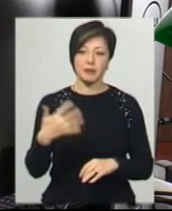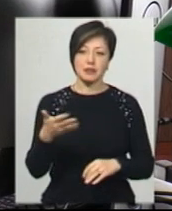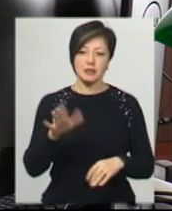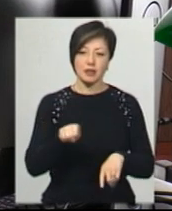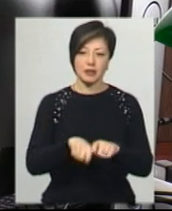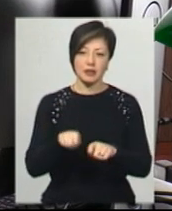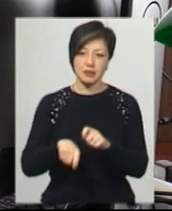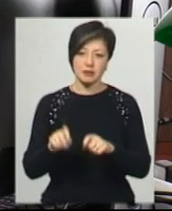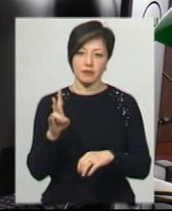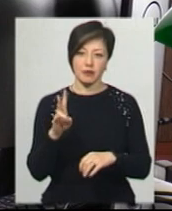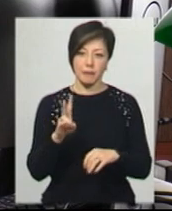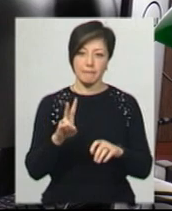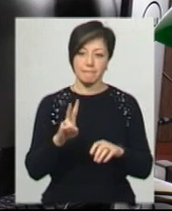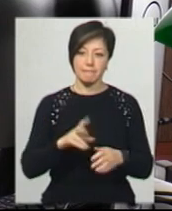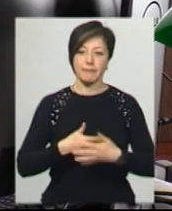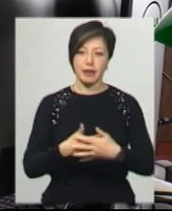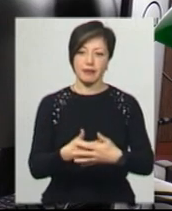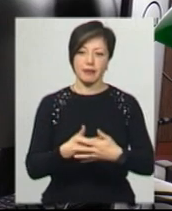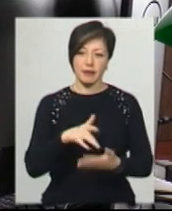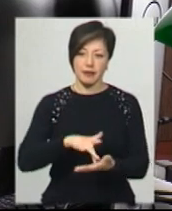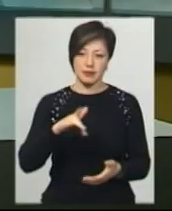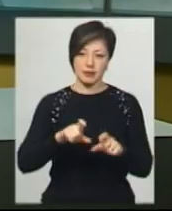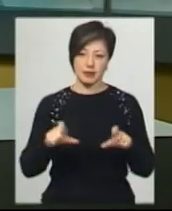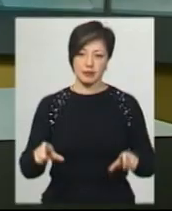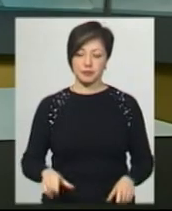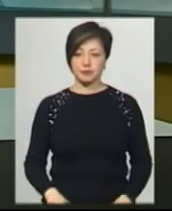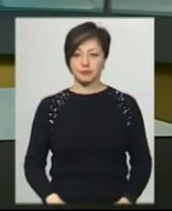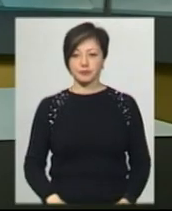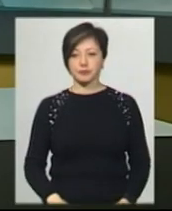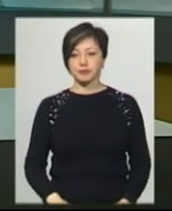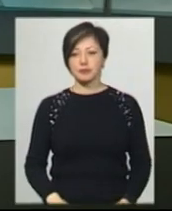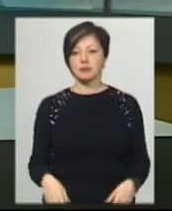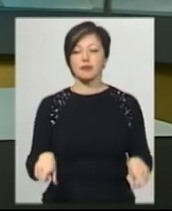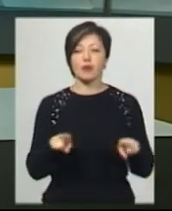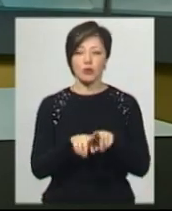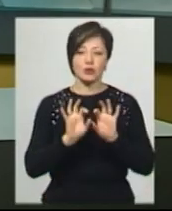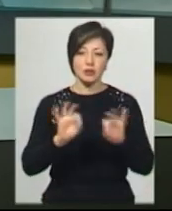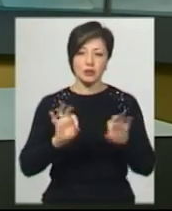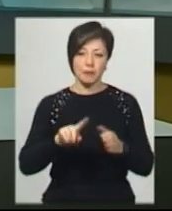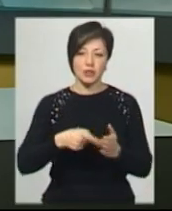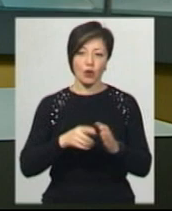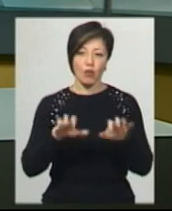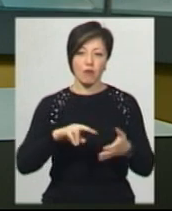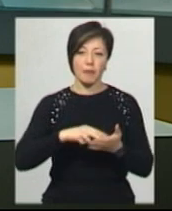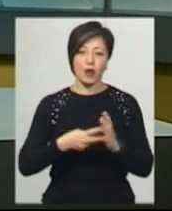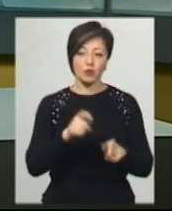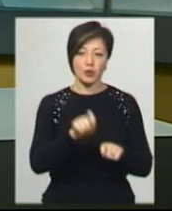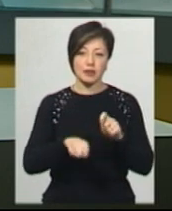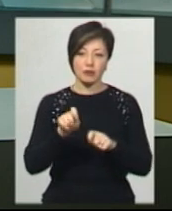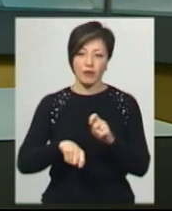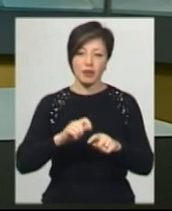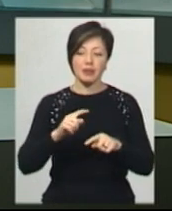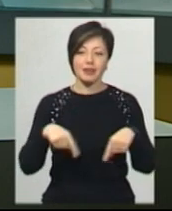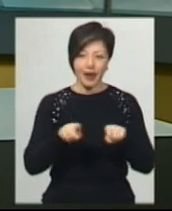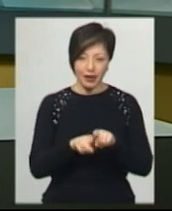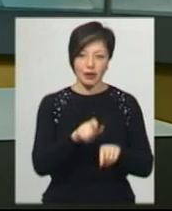тестів перинатальний центр. Також, за словами Олександра Симчишина, планують тестувати наступні